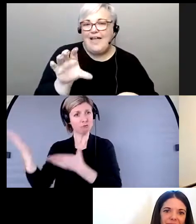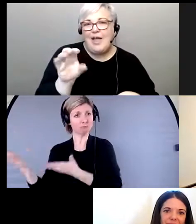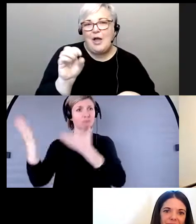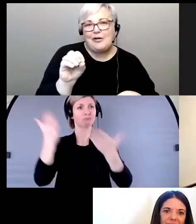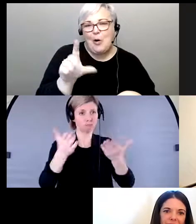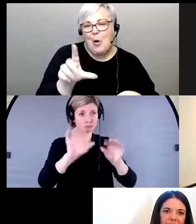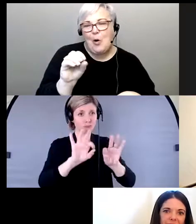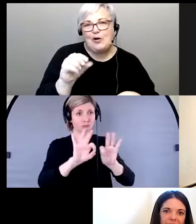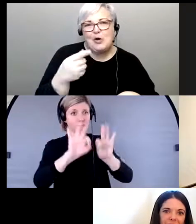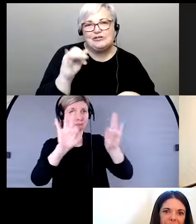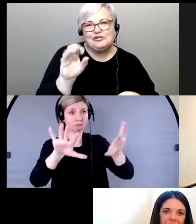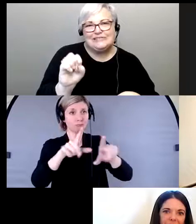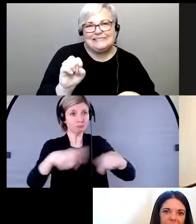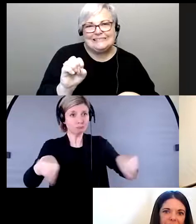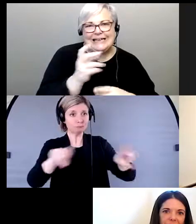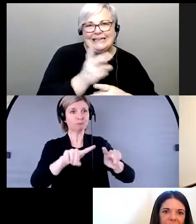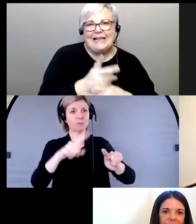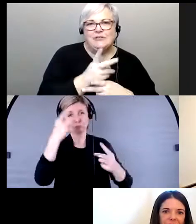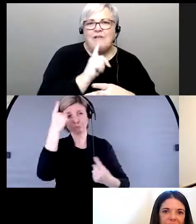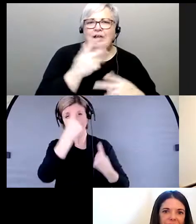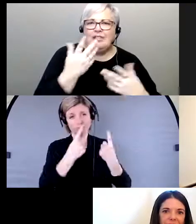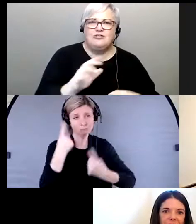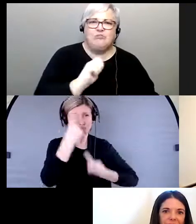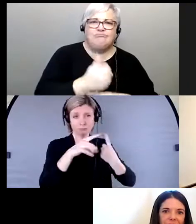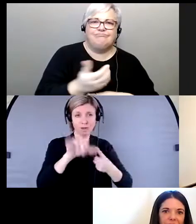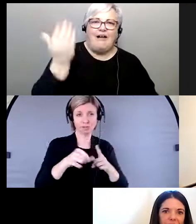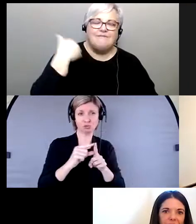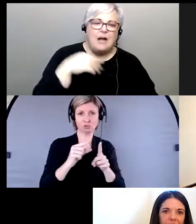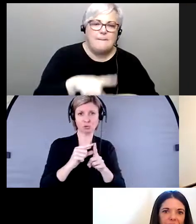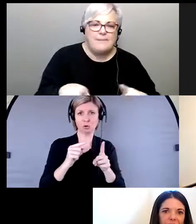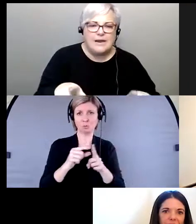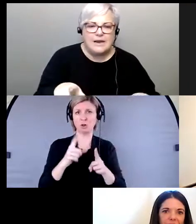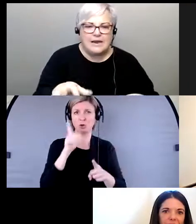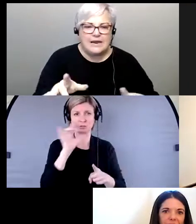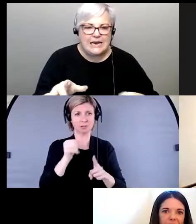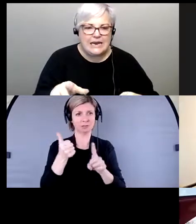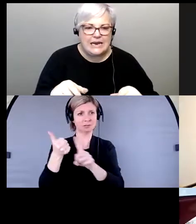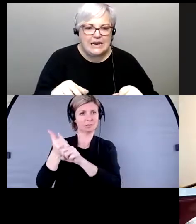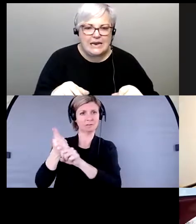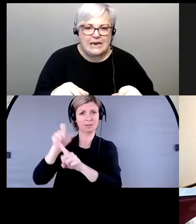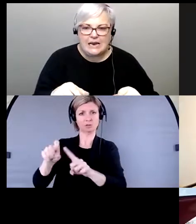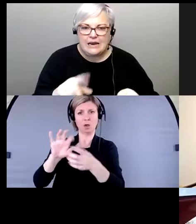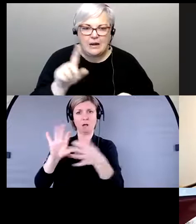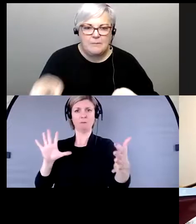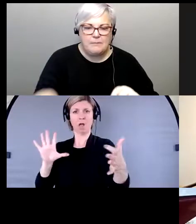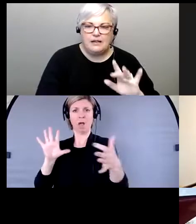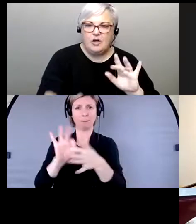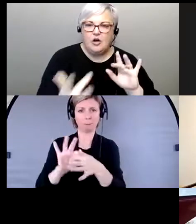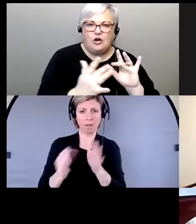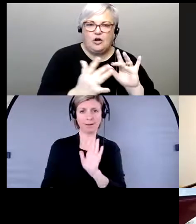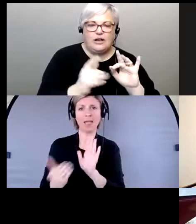existait avant. Je pense que peut-être Yaz devrait se reconnecter.